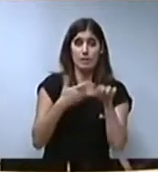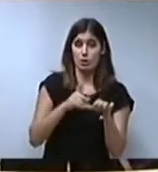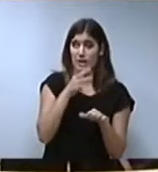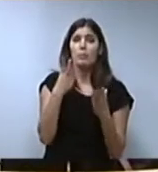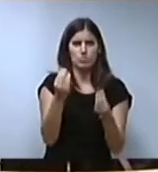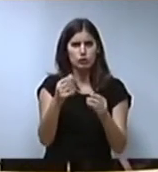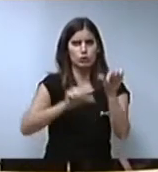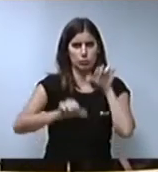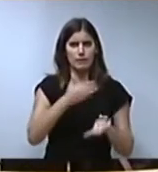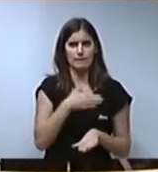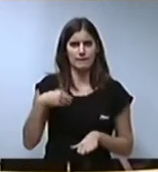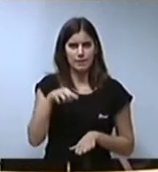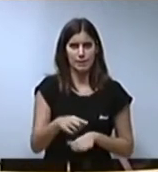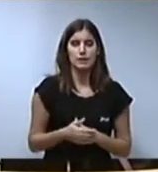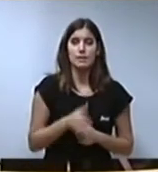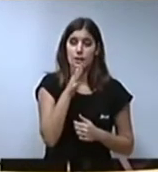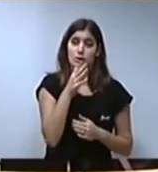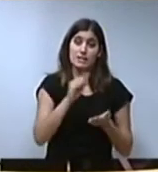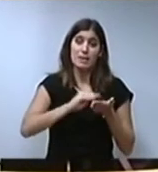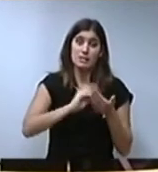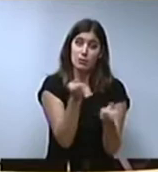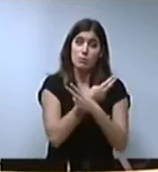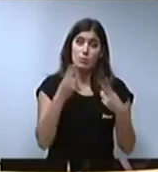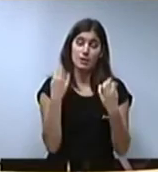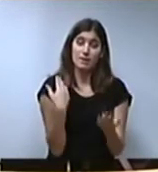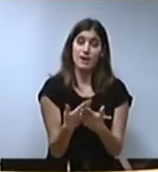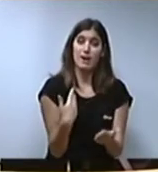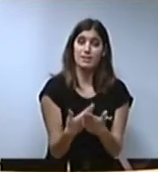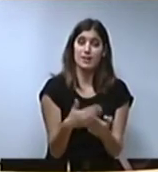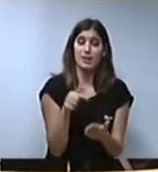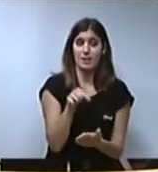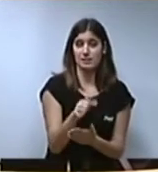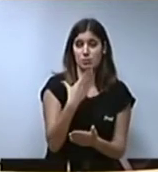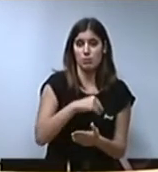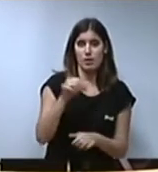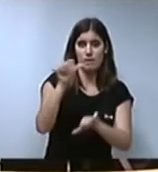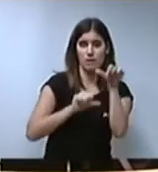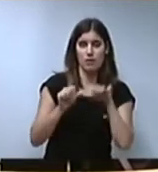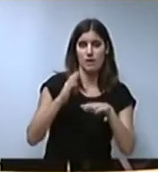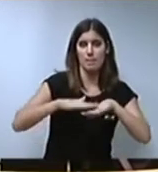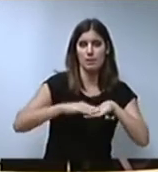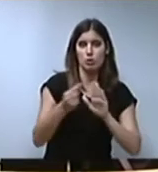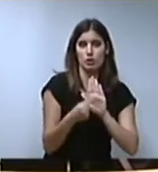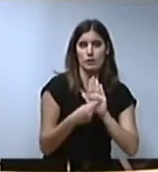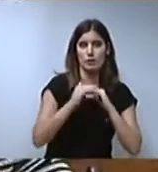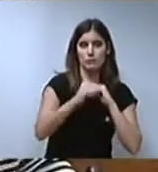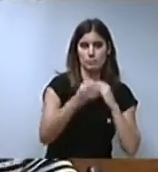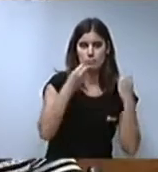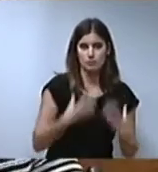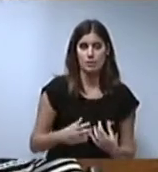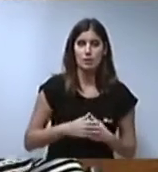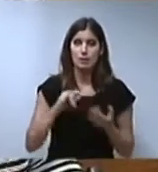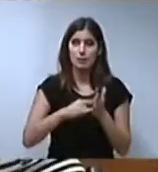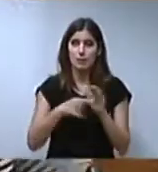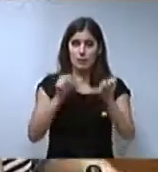hi una gran quantitat d'ells que volen fer-ho i per tant l'administració pública ha de poder garantir aquesta possibilitat amb un mínim de condicions, aplicant